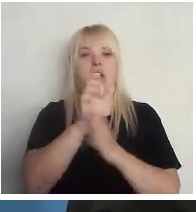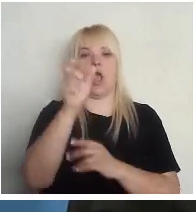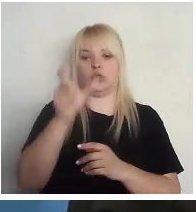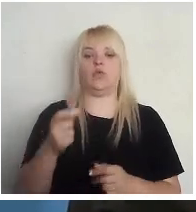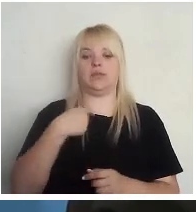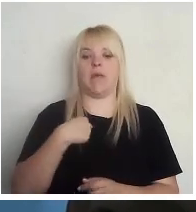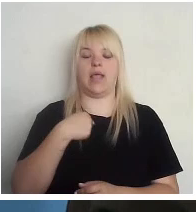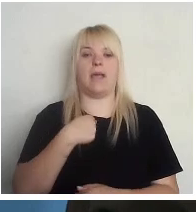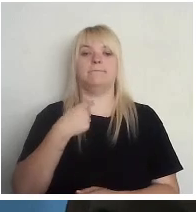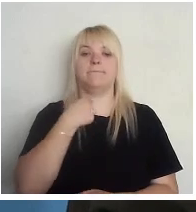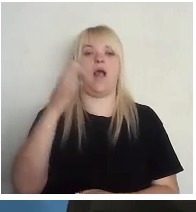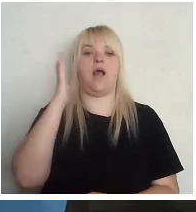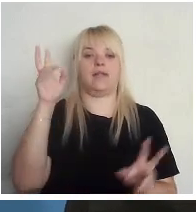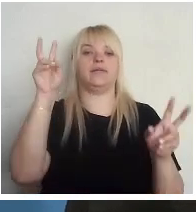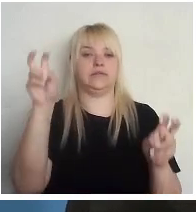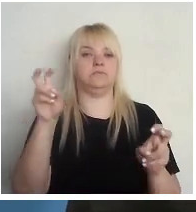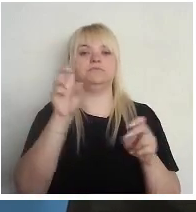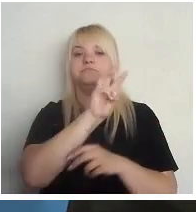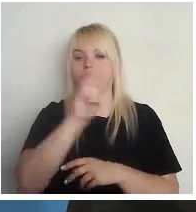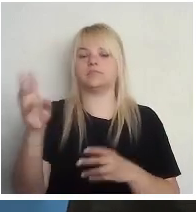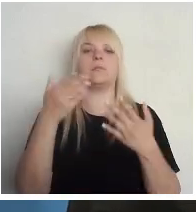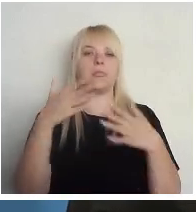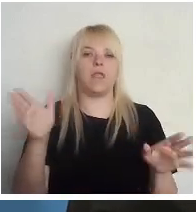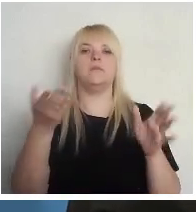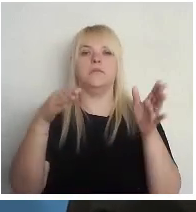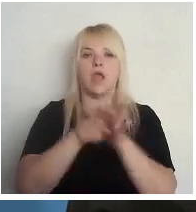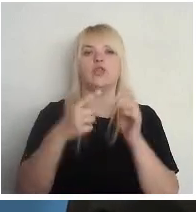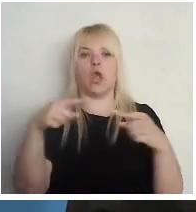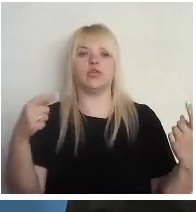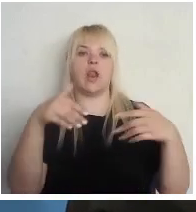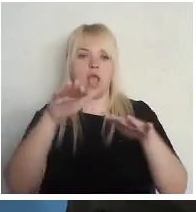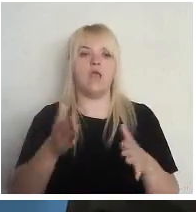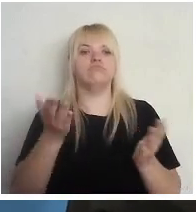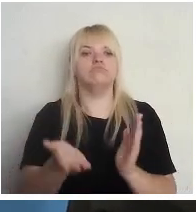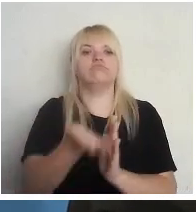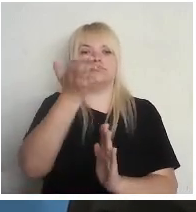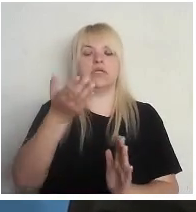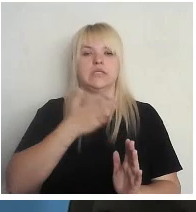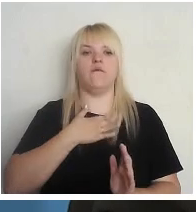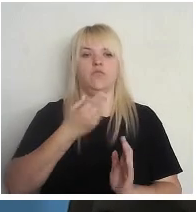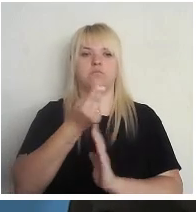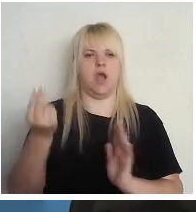Mana balss piedalīšanās lēmumu pie ierosināšanā ar savu parakstu